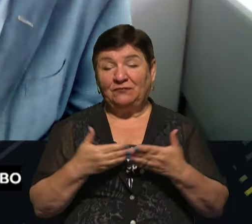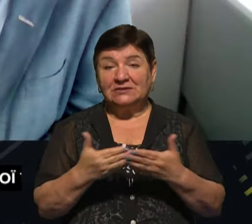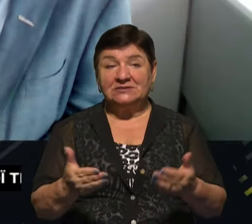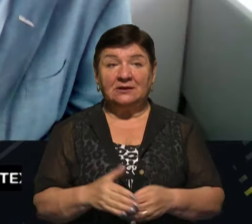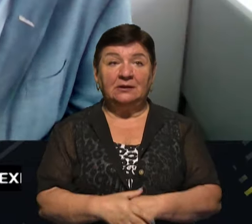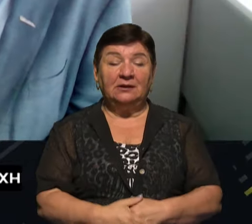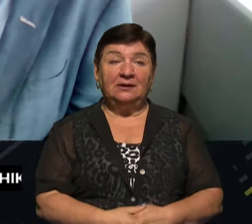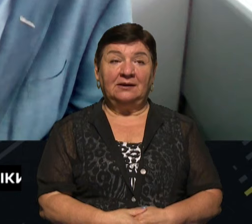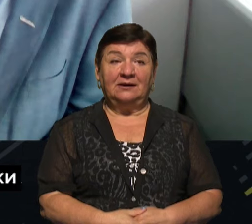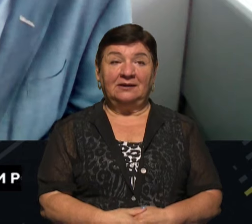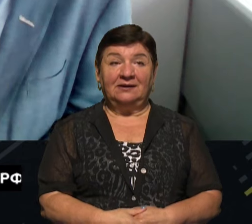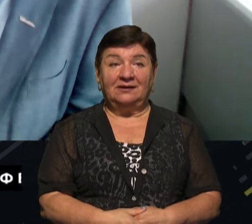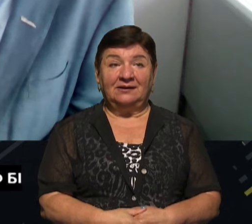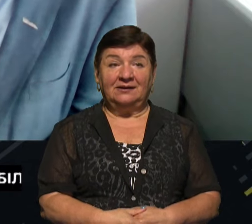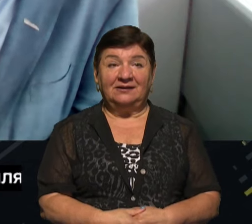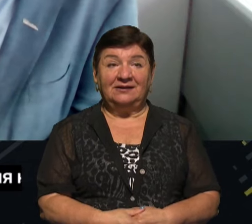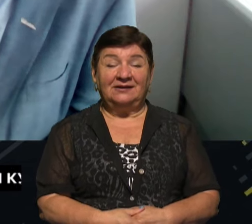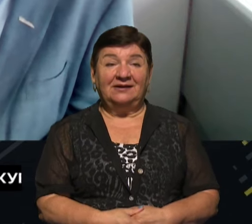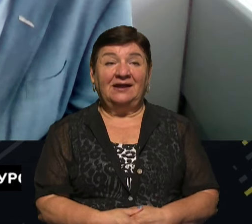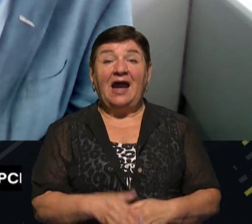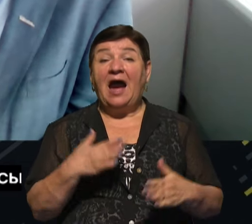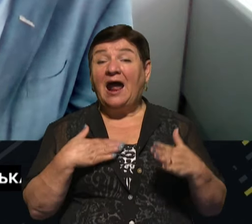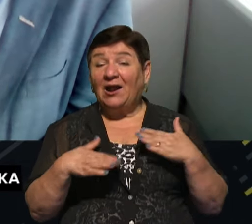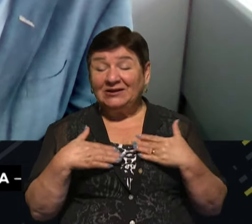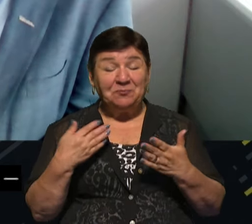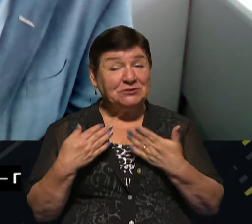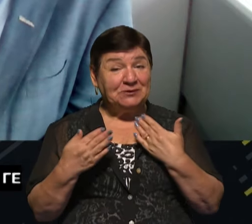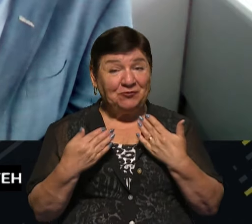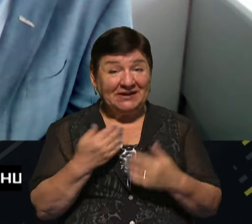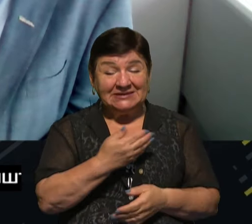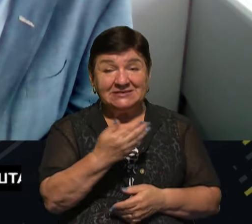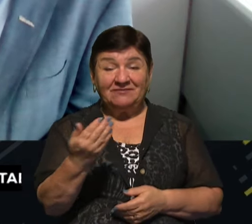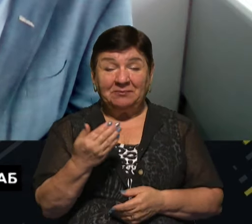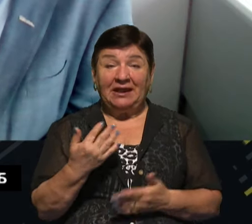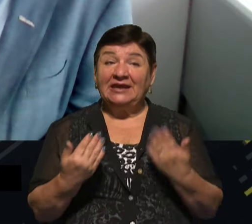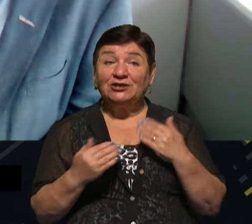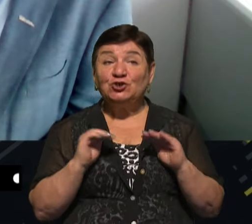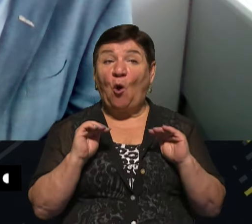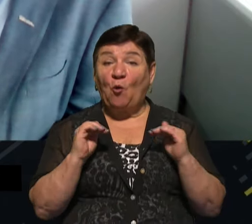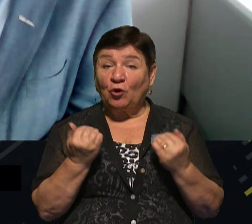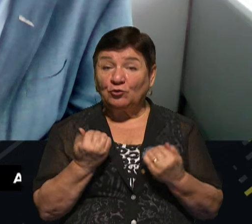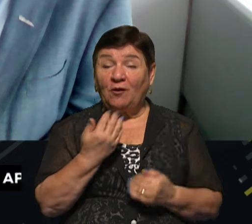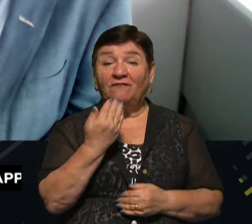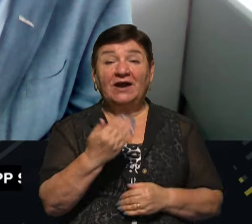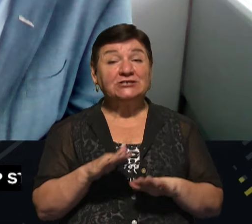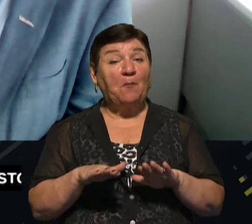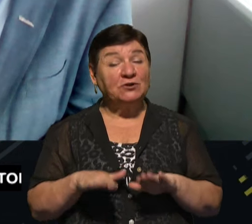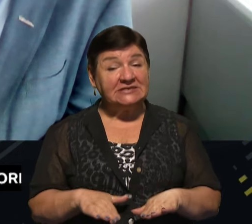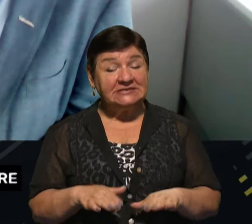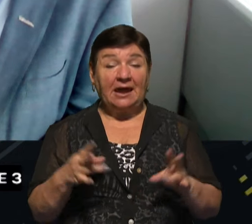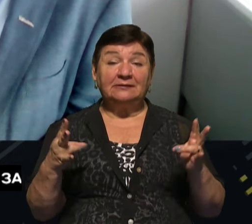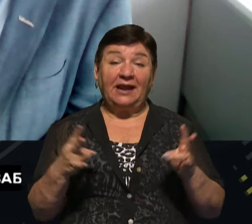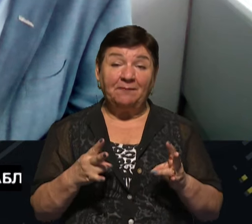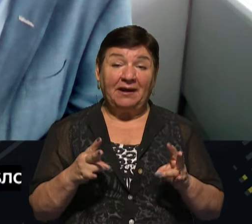Вітаємо. Ради і нагоді поспілкуватися. Пане Романе, якщо коротко, ваша позиція треба чи не треба